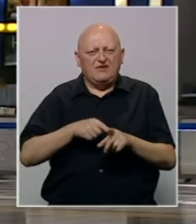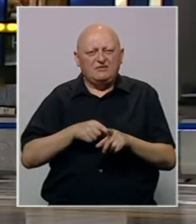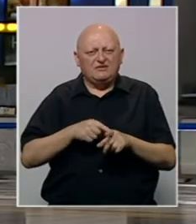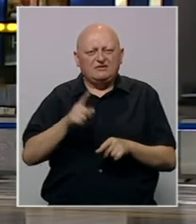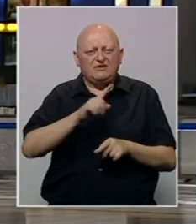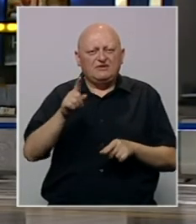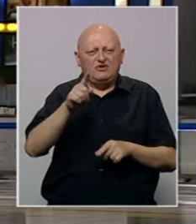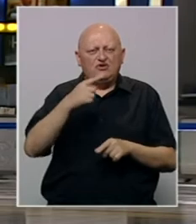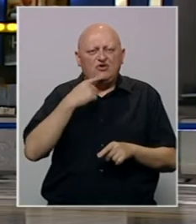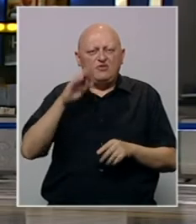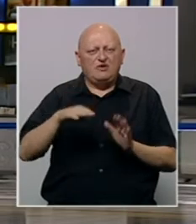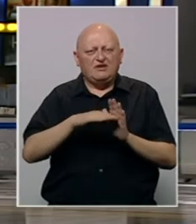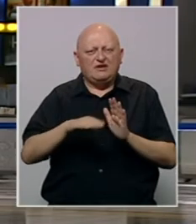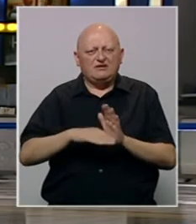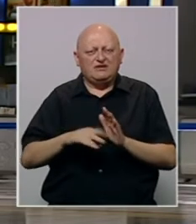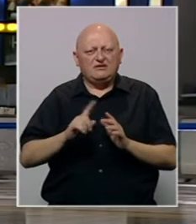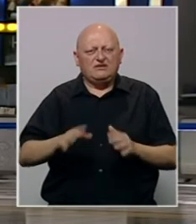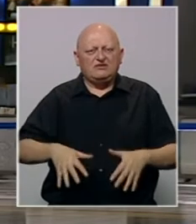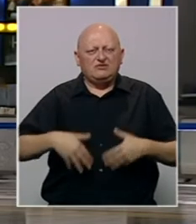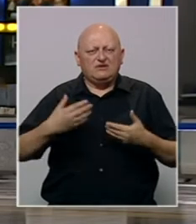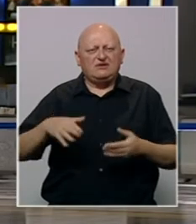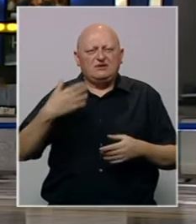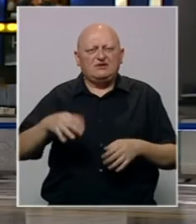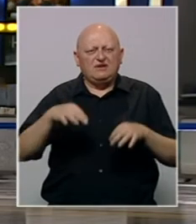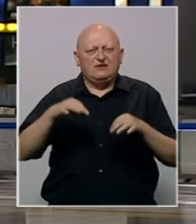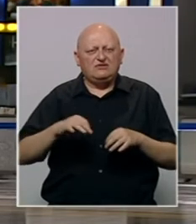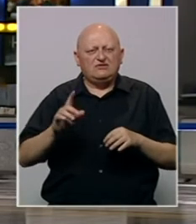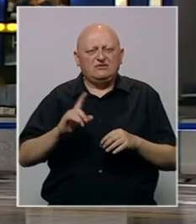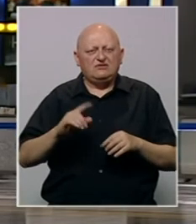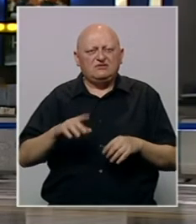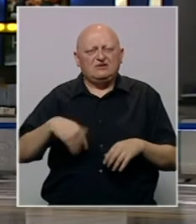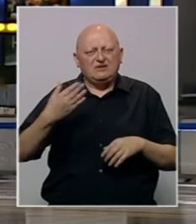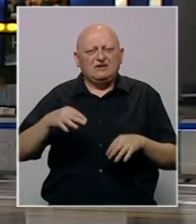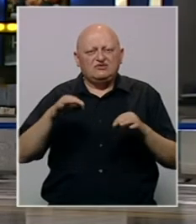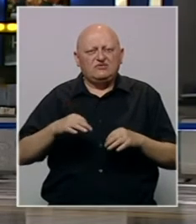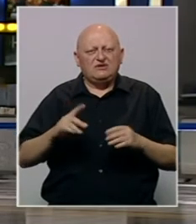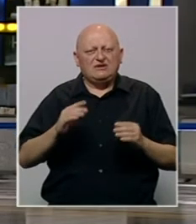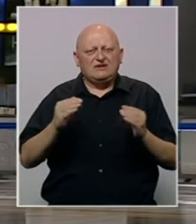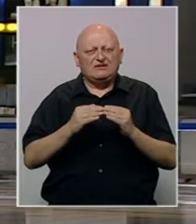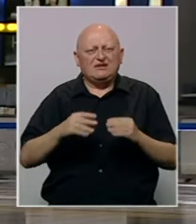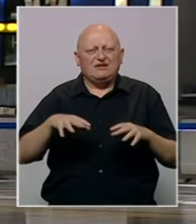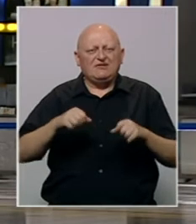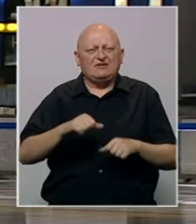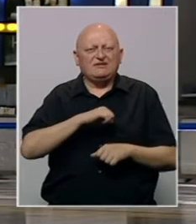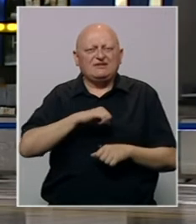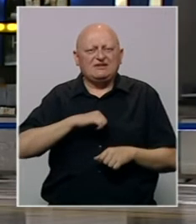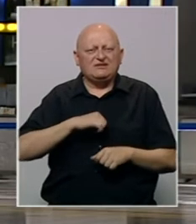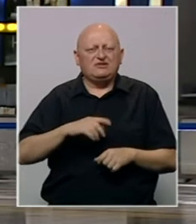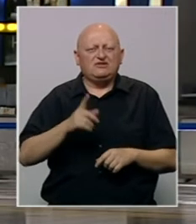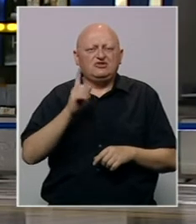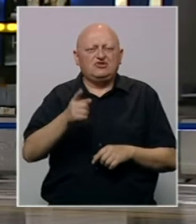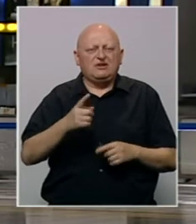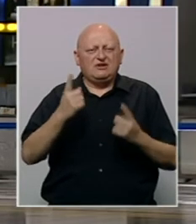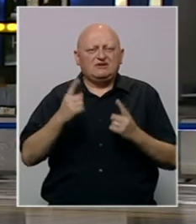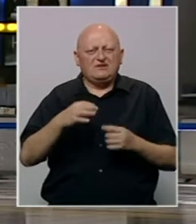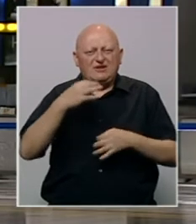dogodi u naredna dva mjeseca? Nije oni koji imaju taj zadatak nisu optimistični. I dalje su igrine slaganja i vlastiti interesi.